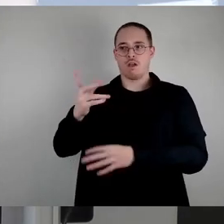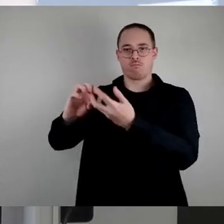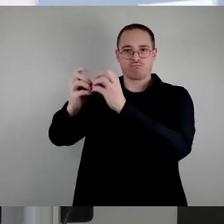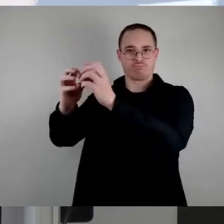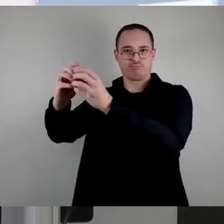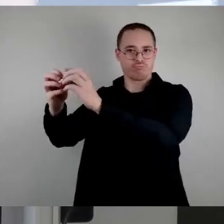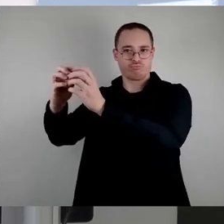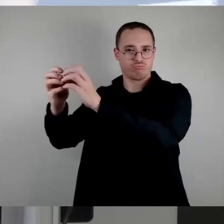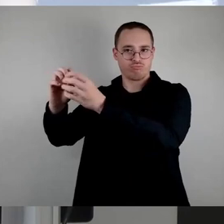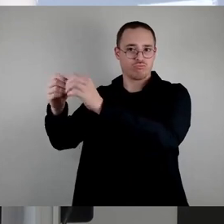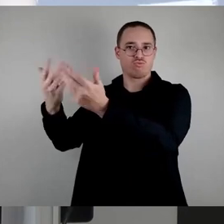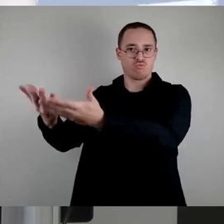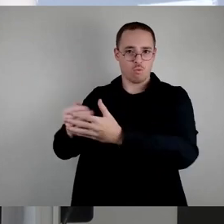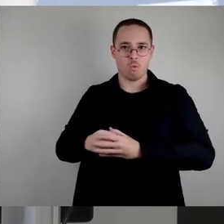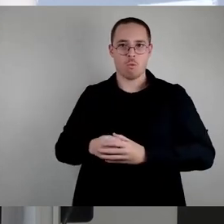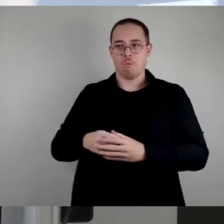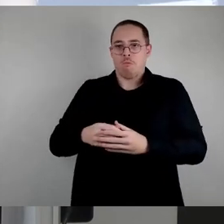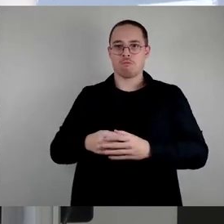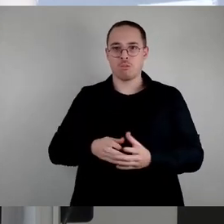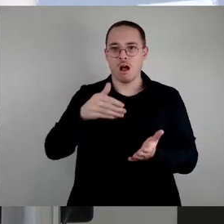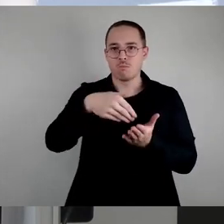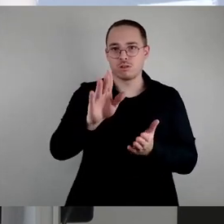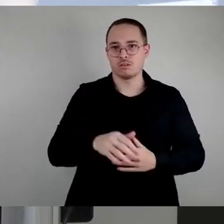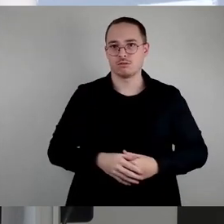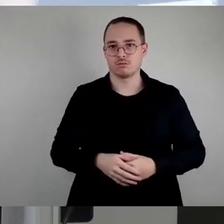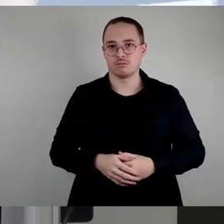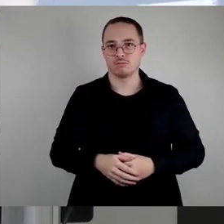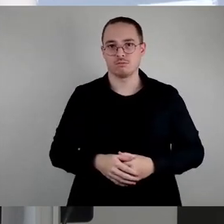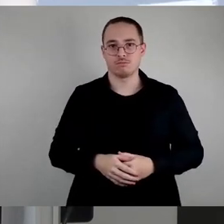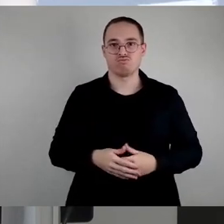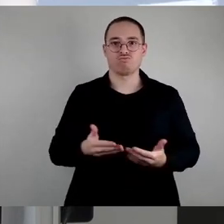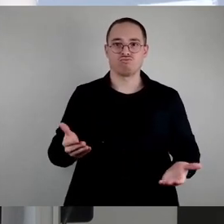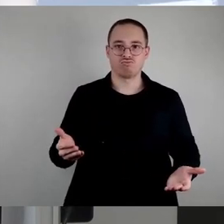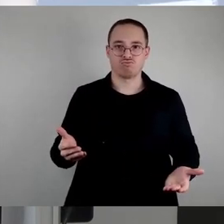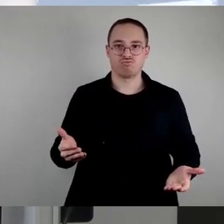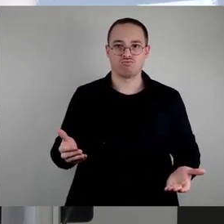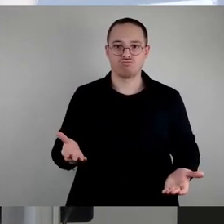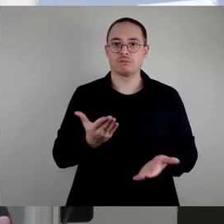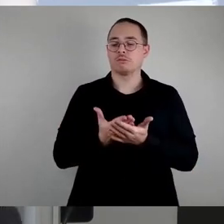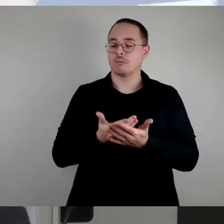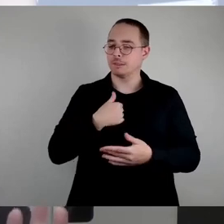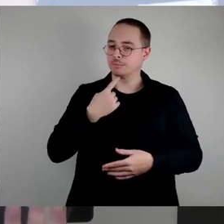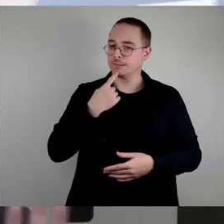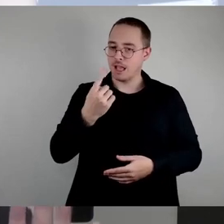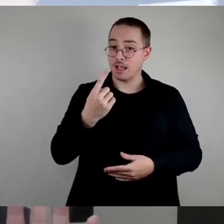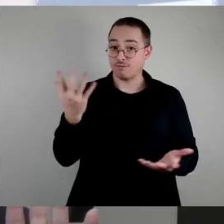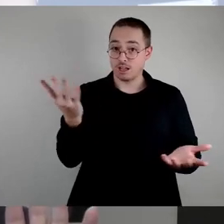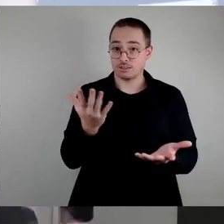weniger abgelehnt. Und so sage ich aber mal, wenn